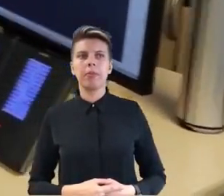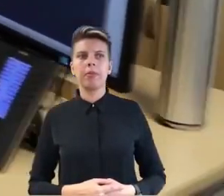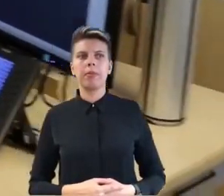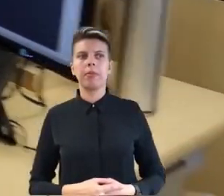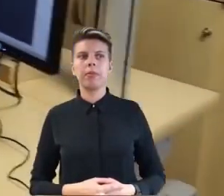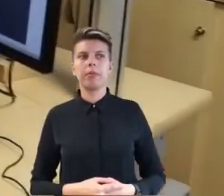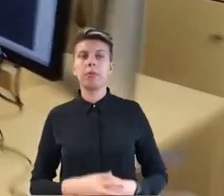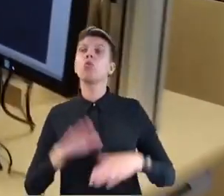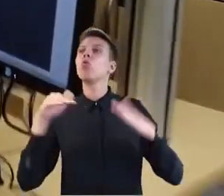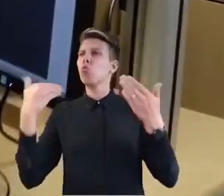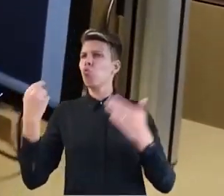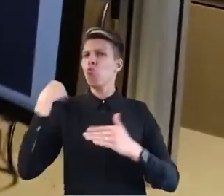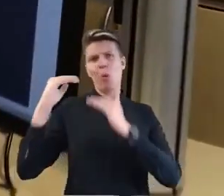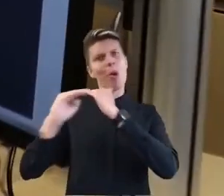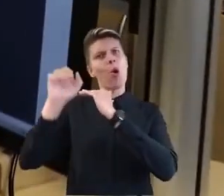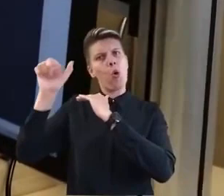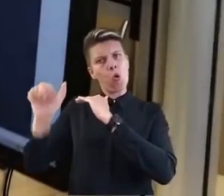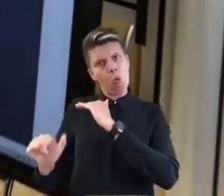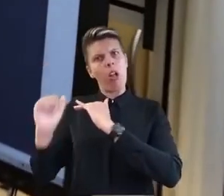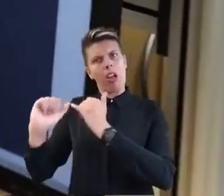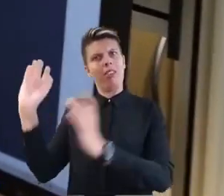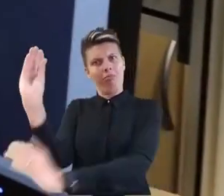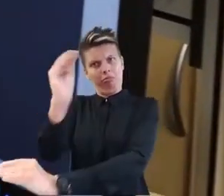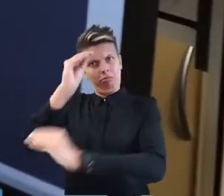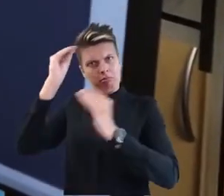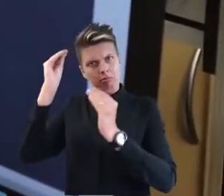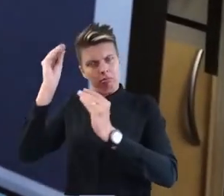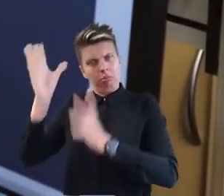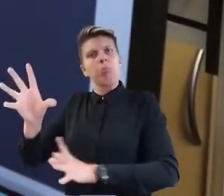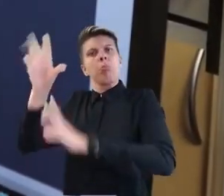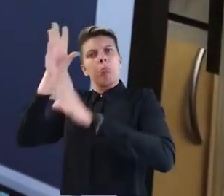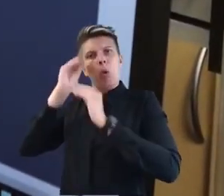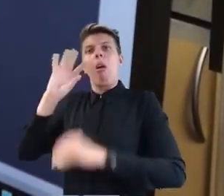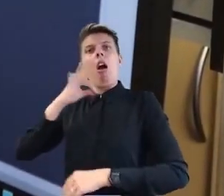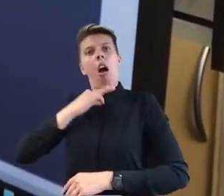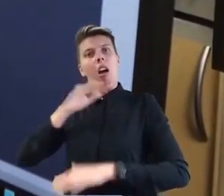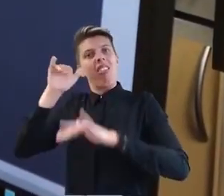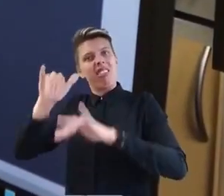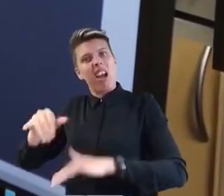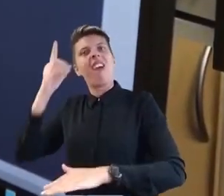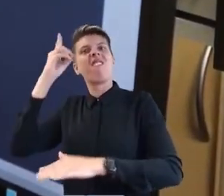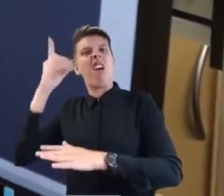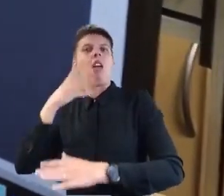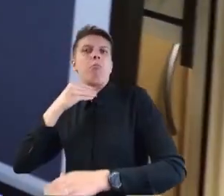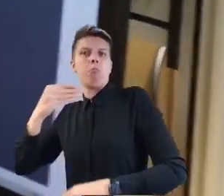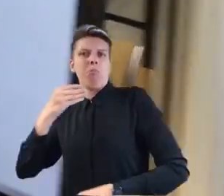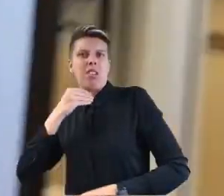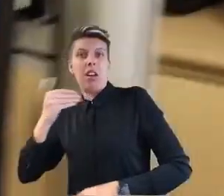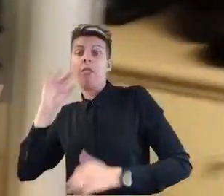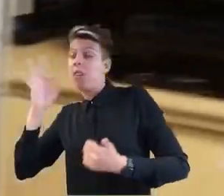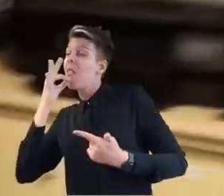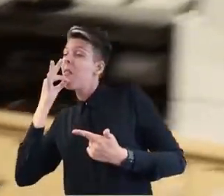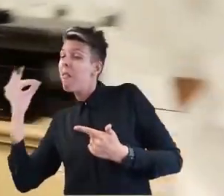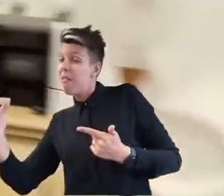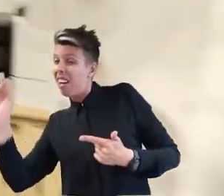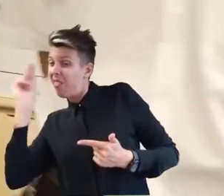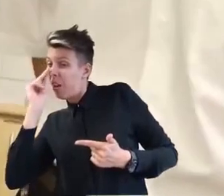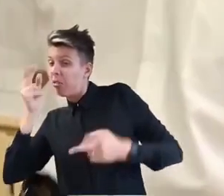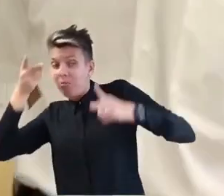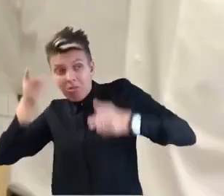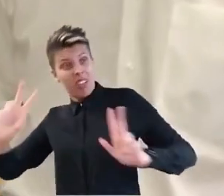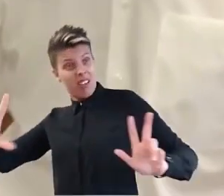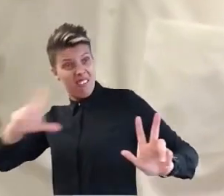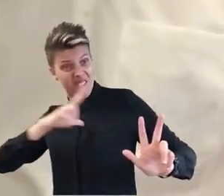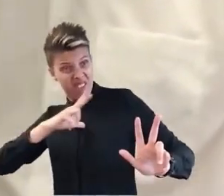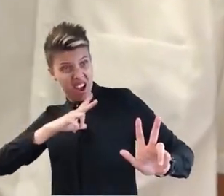Damit hat der Kollege die Information erhalten, dass hier ein Warnbedarf besteht. Er hat durch die Rückfrage gleichzeitig verifiziert, dass das eben